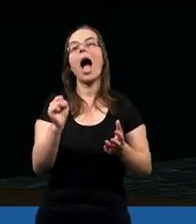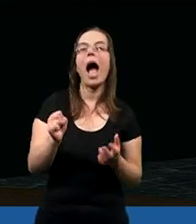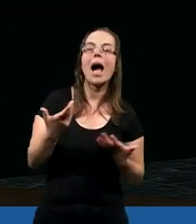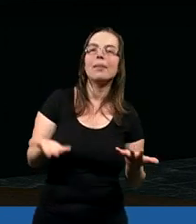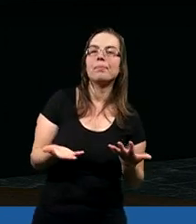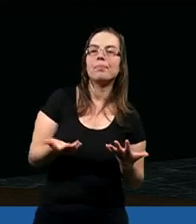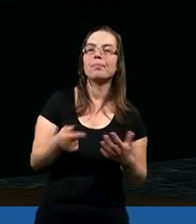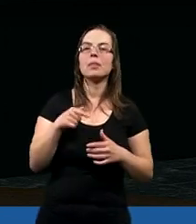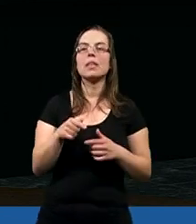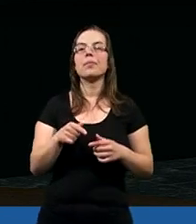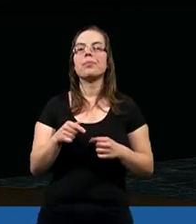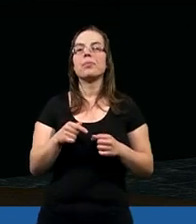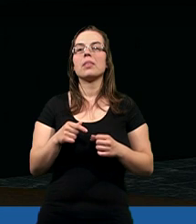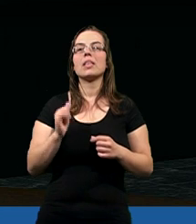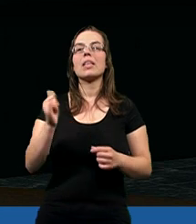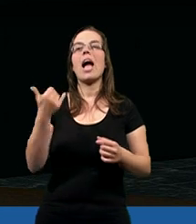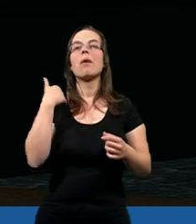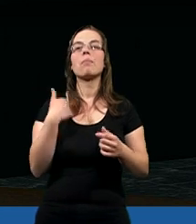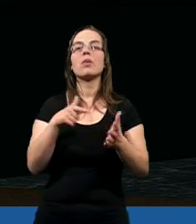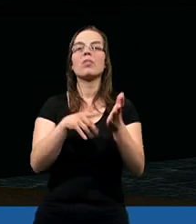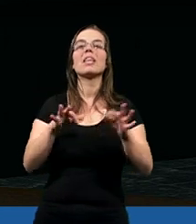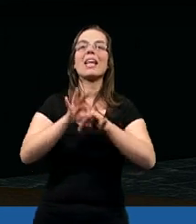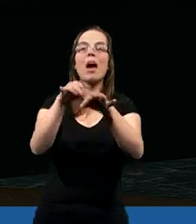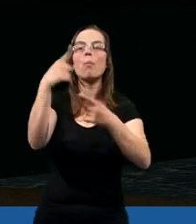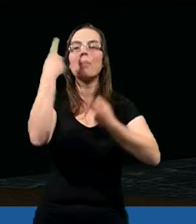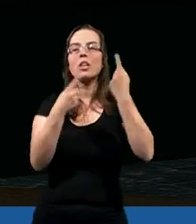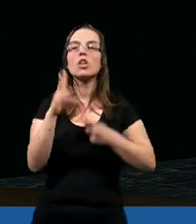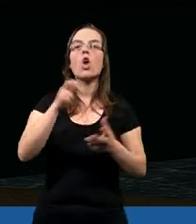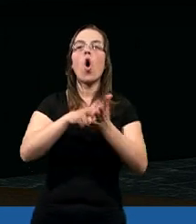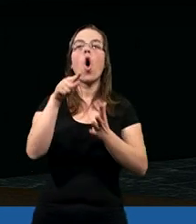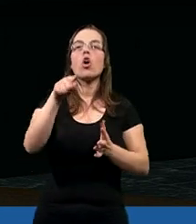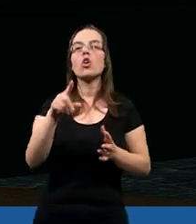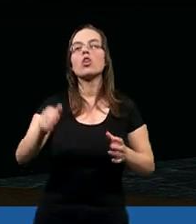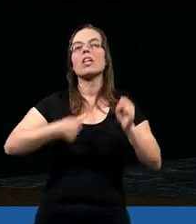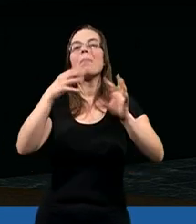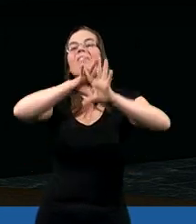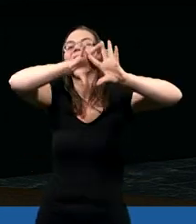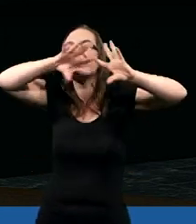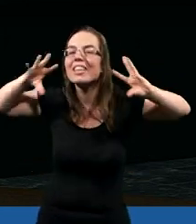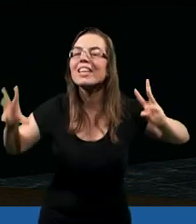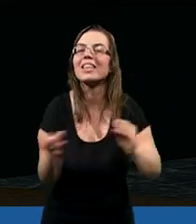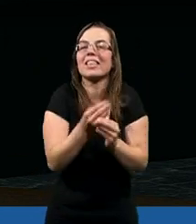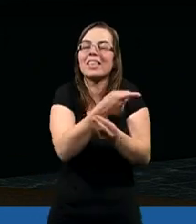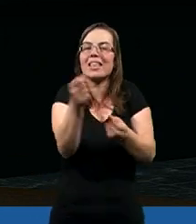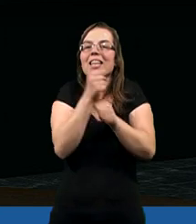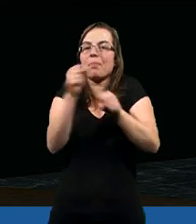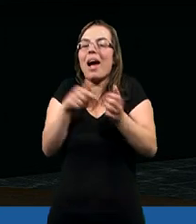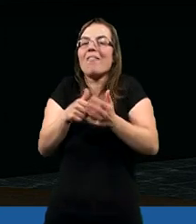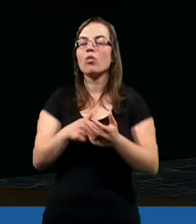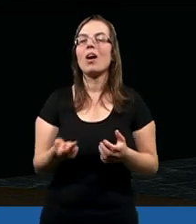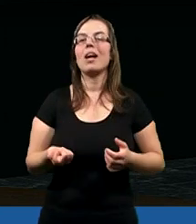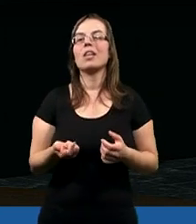No a apostoł Piotr raczej kieruje myśli, i że chodzi o to, żeby wszystkich zbawić, że to jest